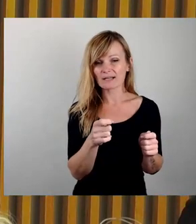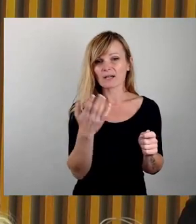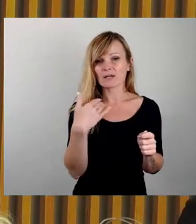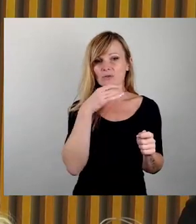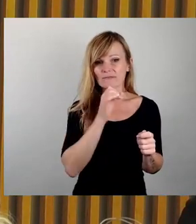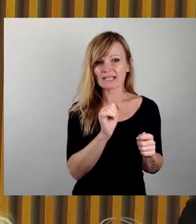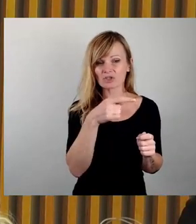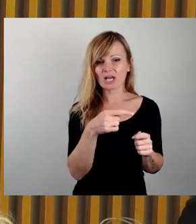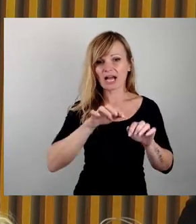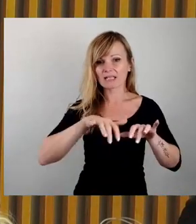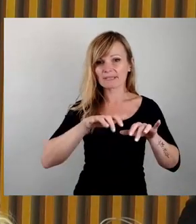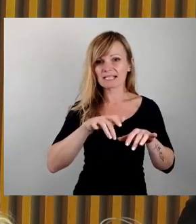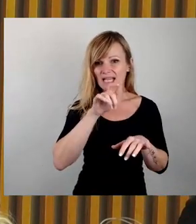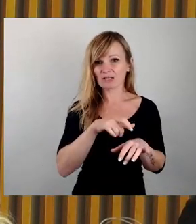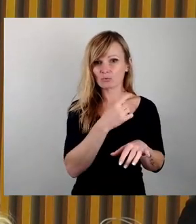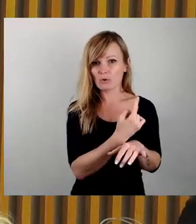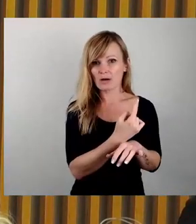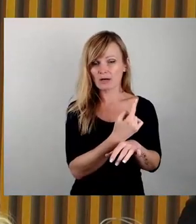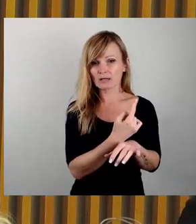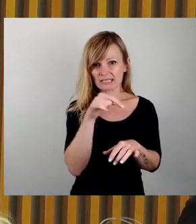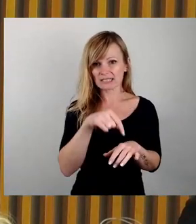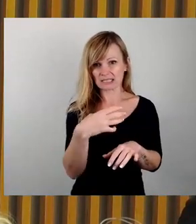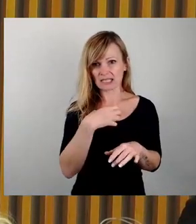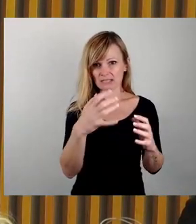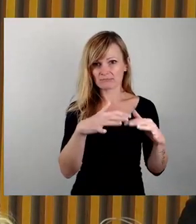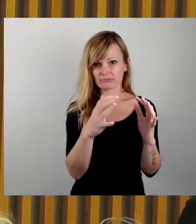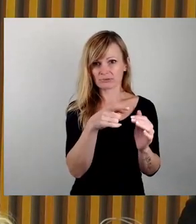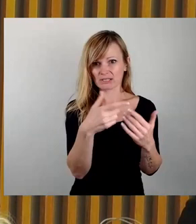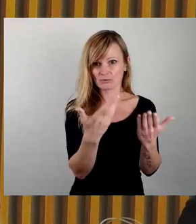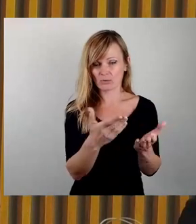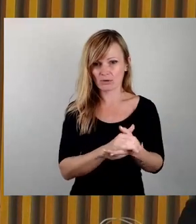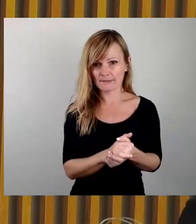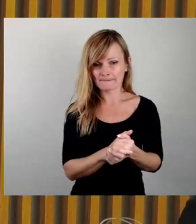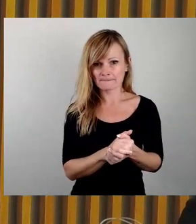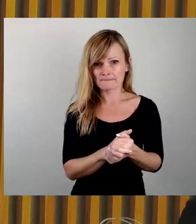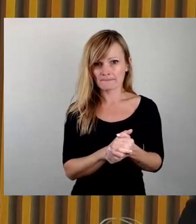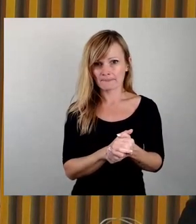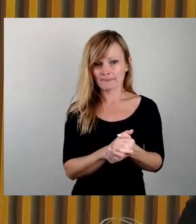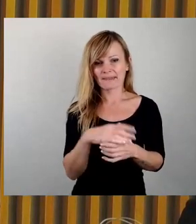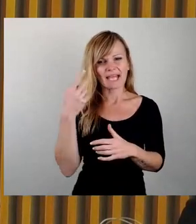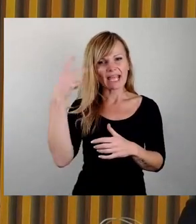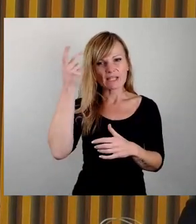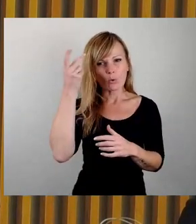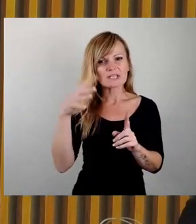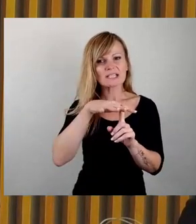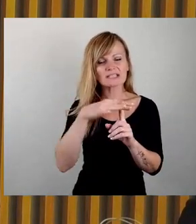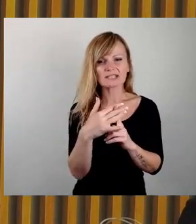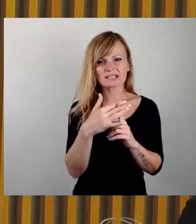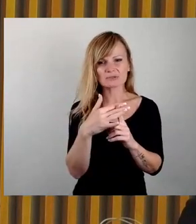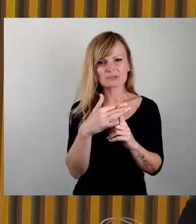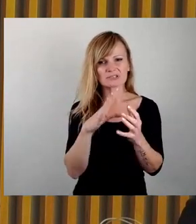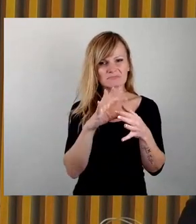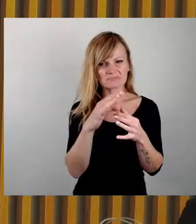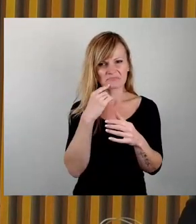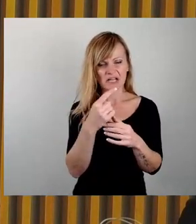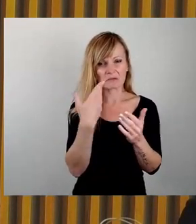Administratur hier in Dresden errichtet worden ist und ich es erinnerungskontextuell für gewagt halte, es damit